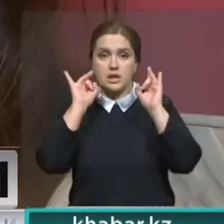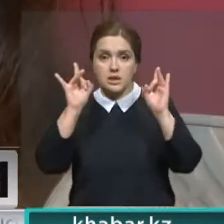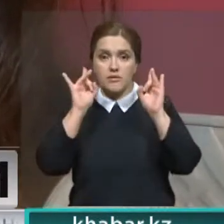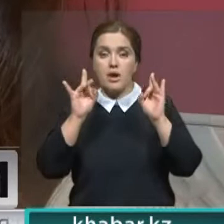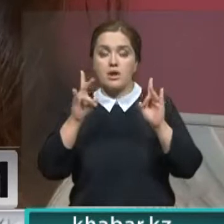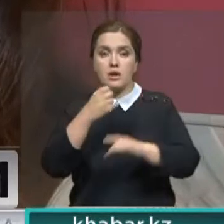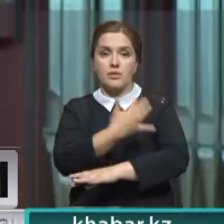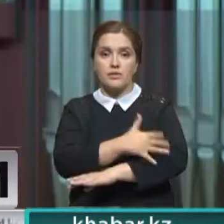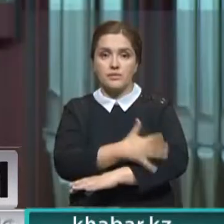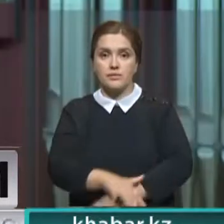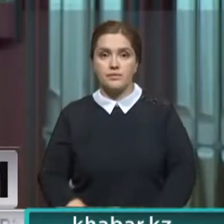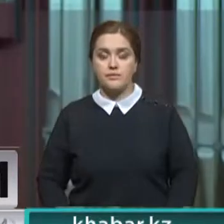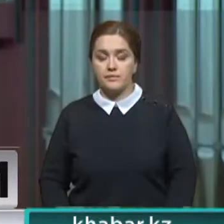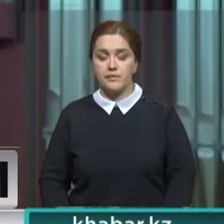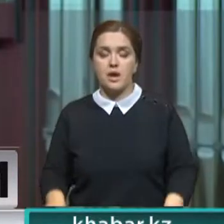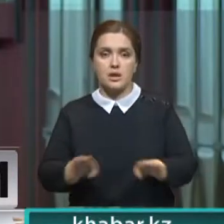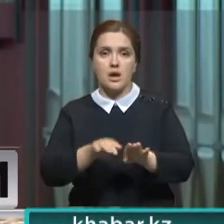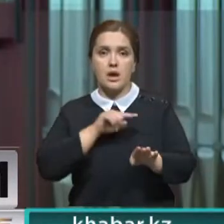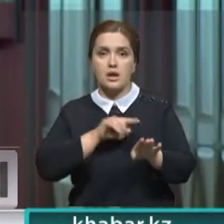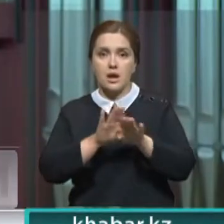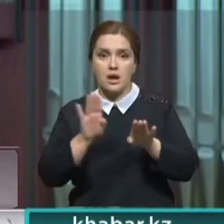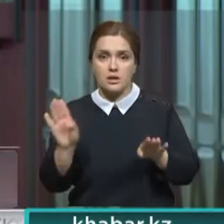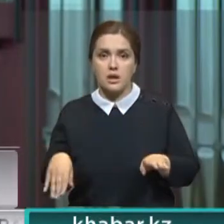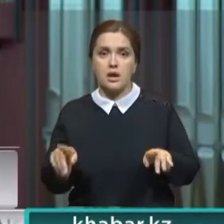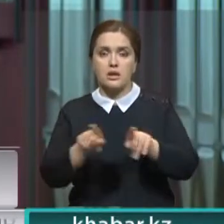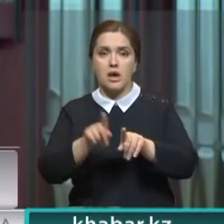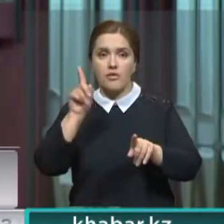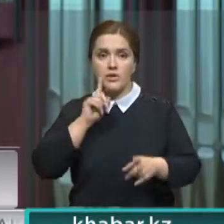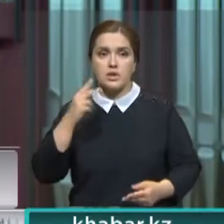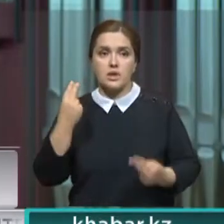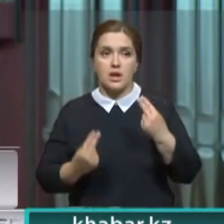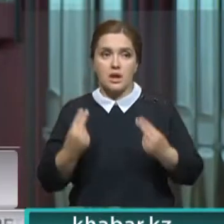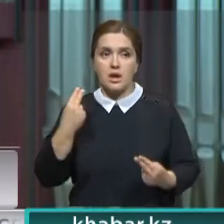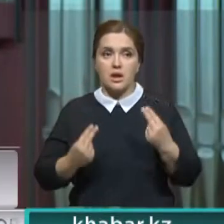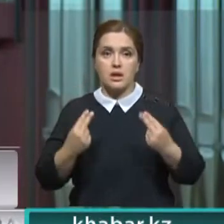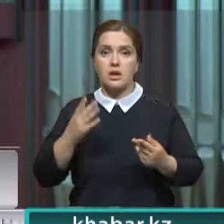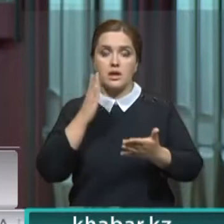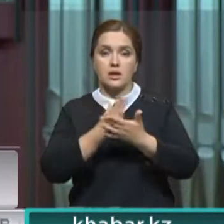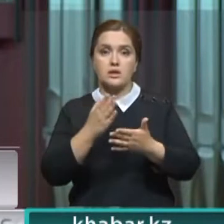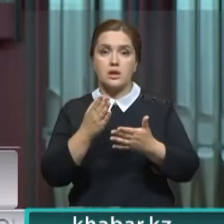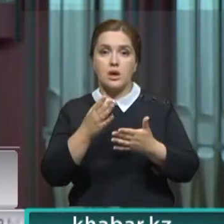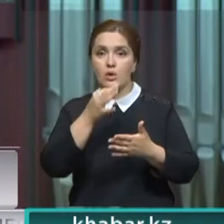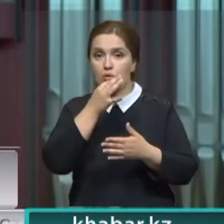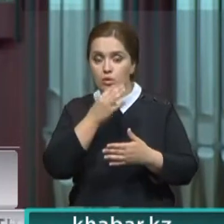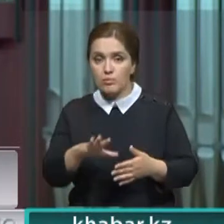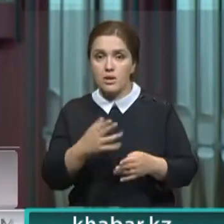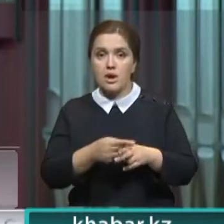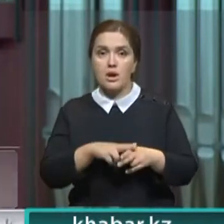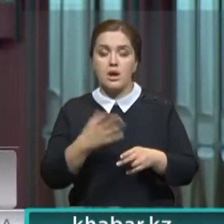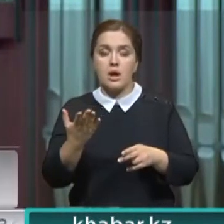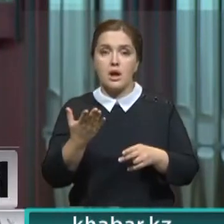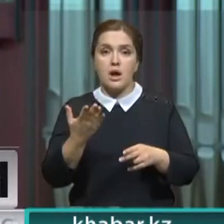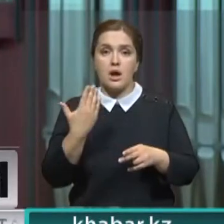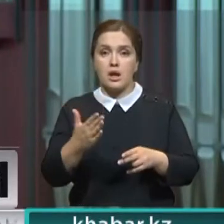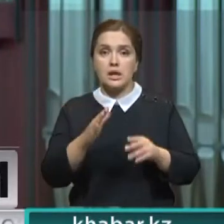открытом воздухе. Так характерно, так вкусно сыграть вальсы, штрауса, польки и любые произведения венских классиков,